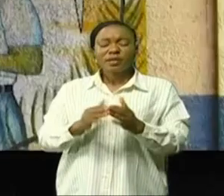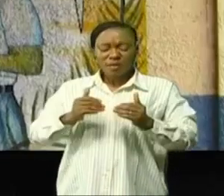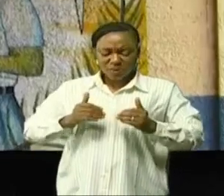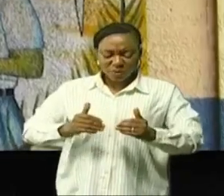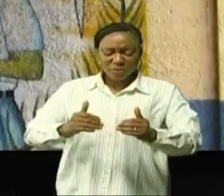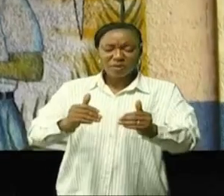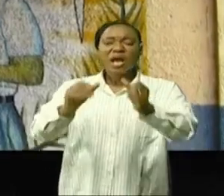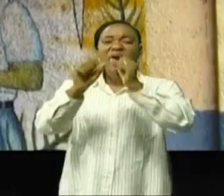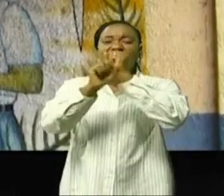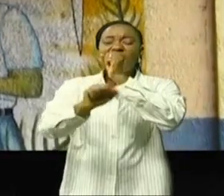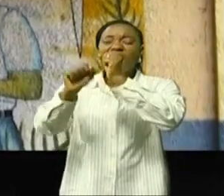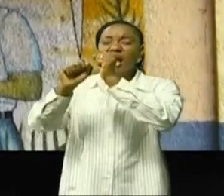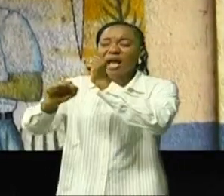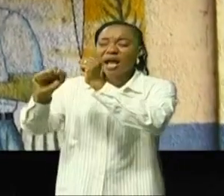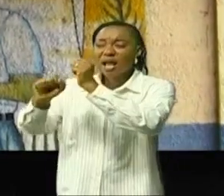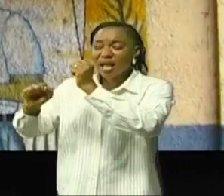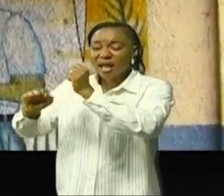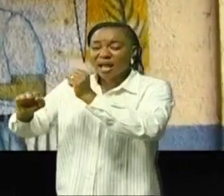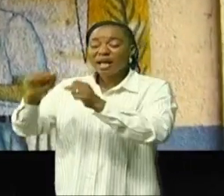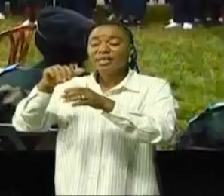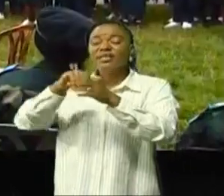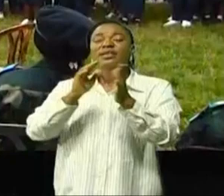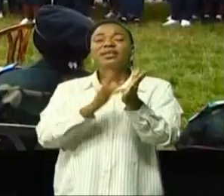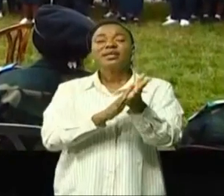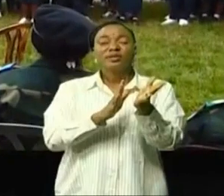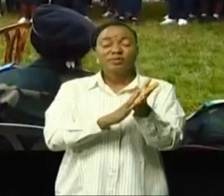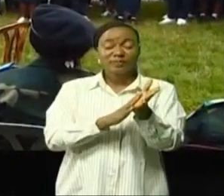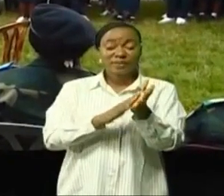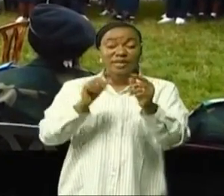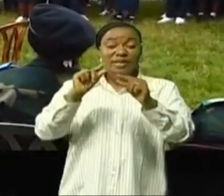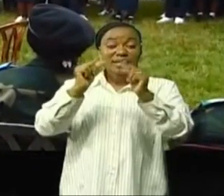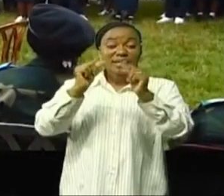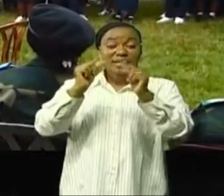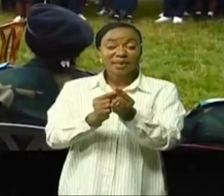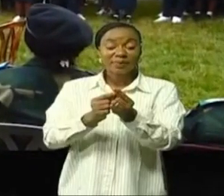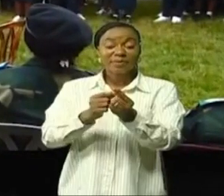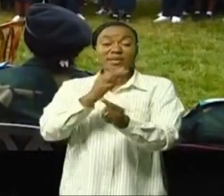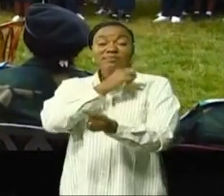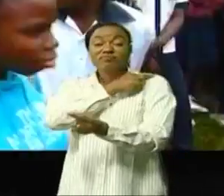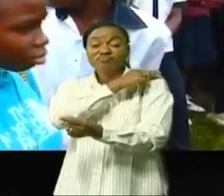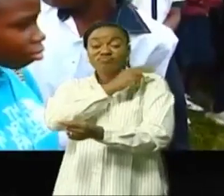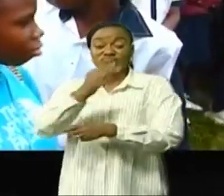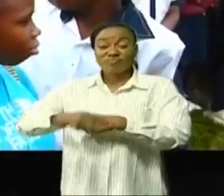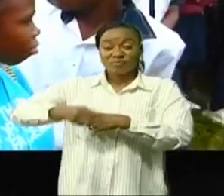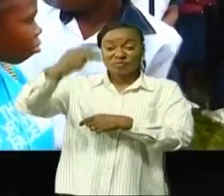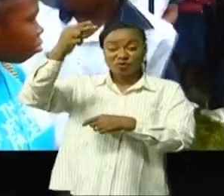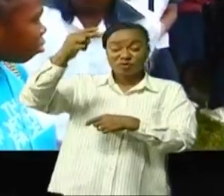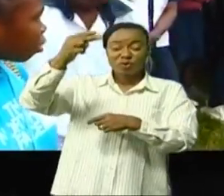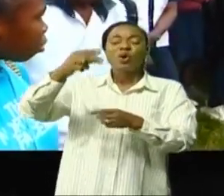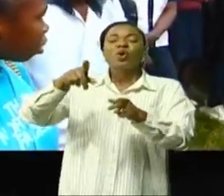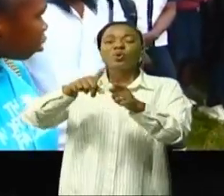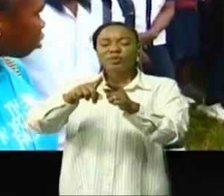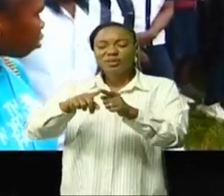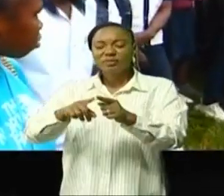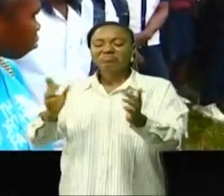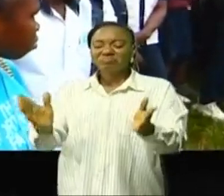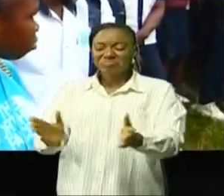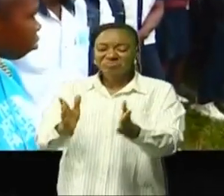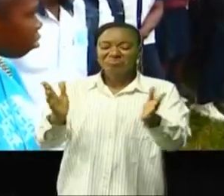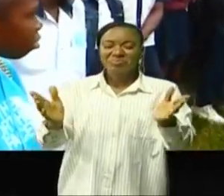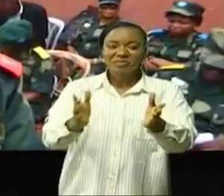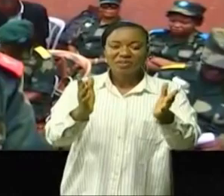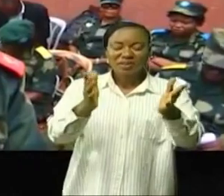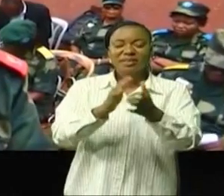les écoles, l'équipe des officiers supérieurs de l'état-major général des RDC a été conscientisée les élèves de l'Institut